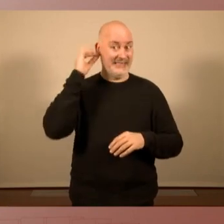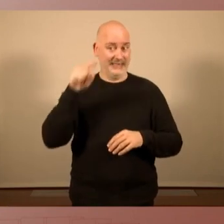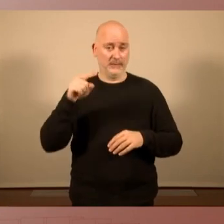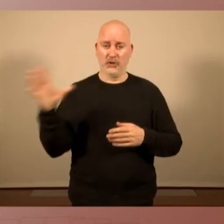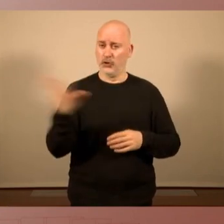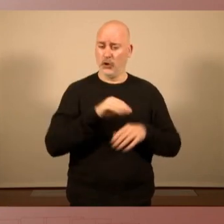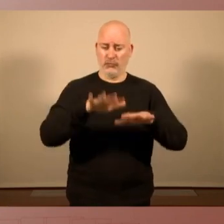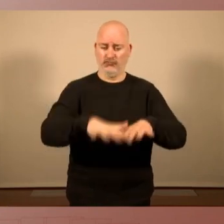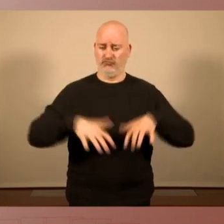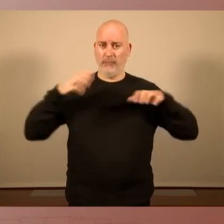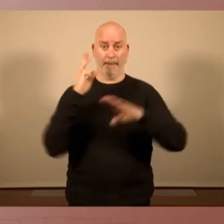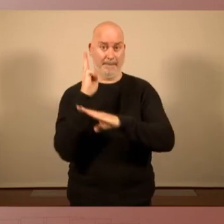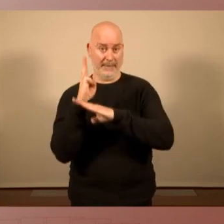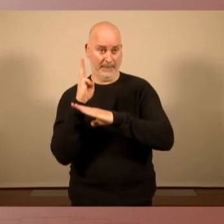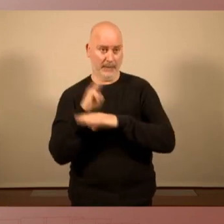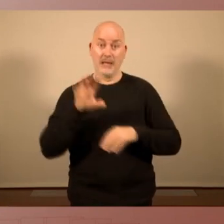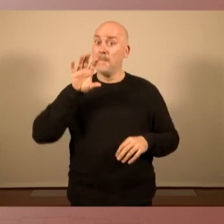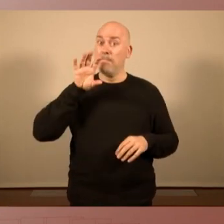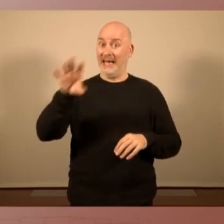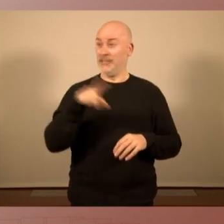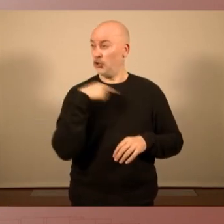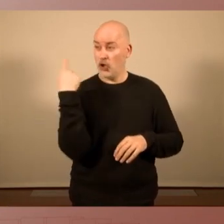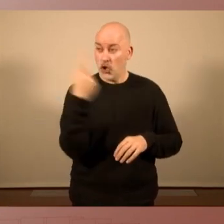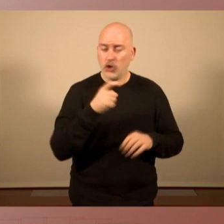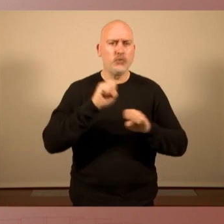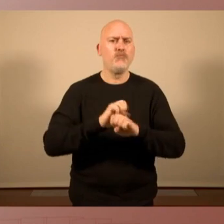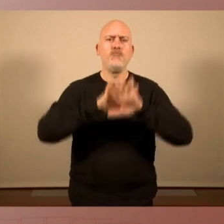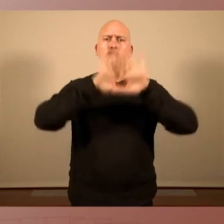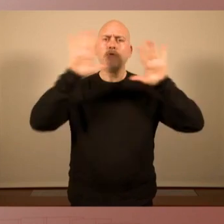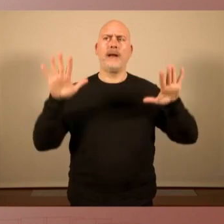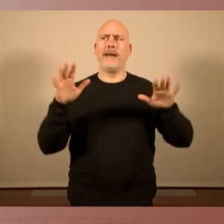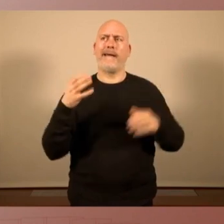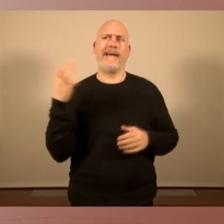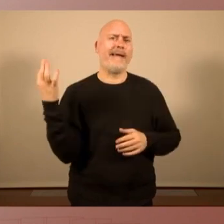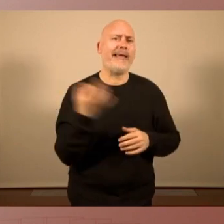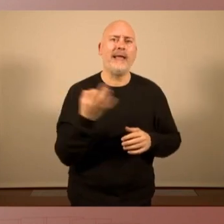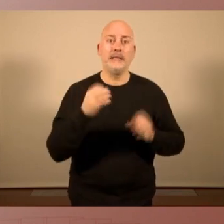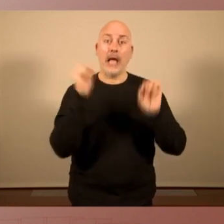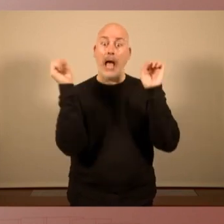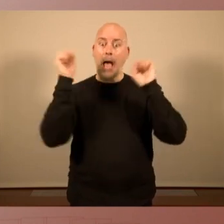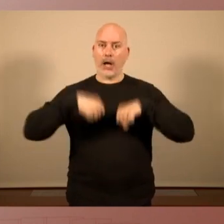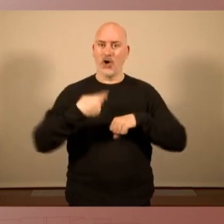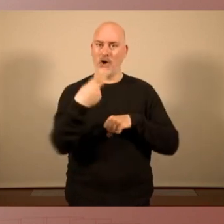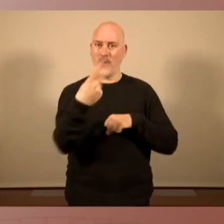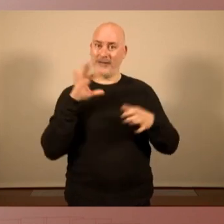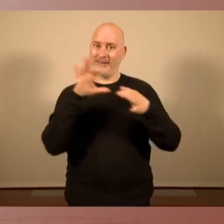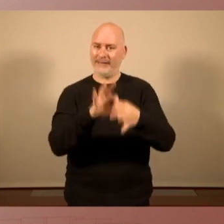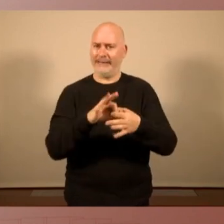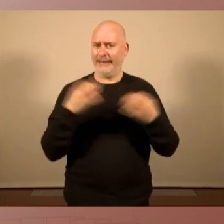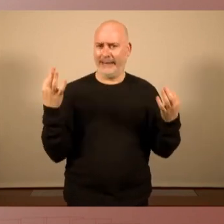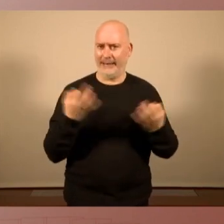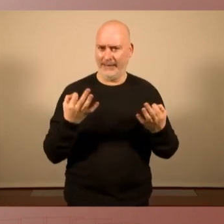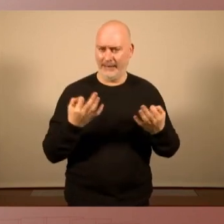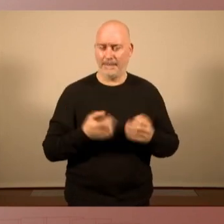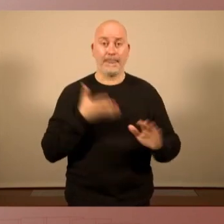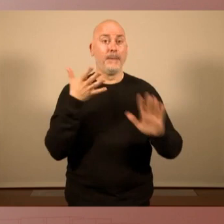i que el conjunt del país tingui molt clar en què consisteix l'acord al que hem arribat, perquè, efectivament, hi